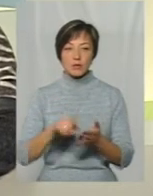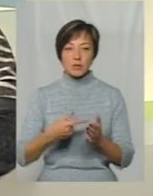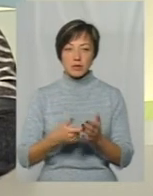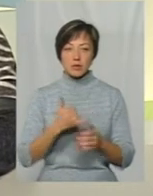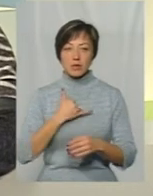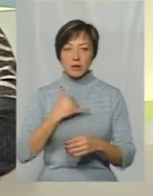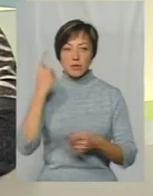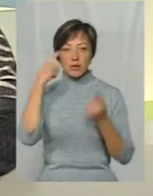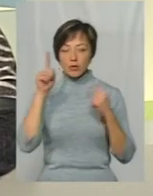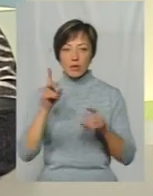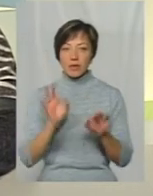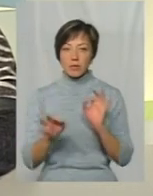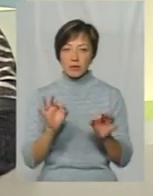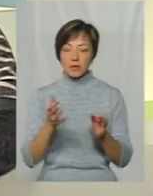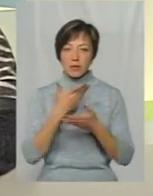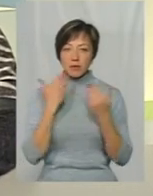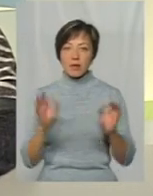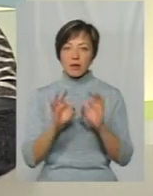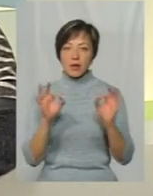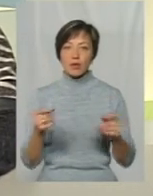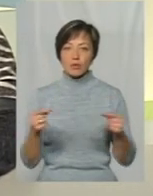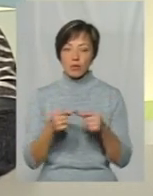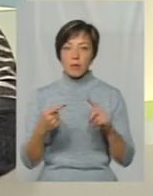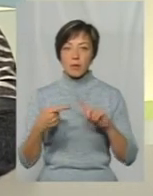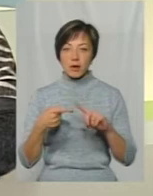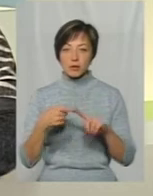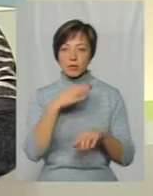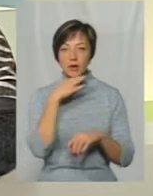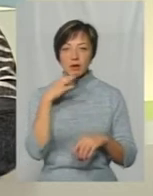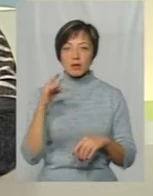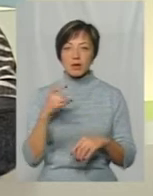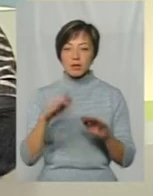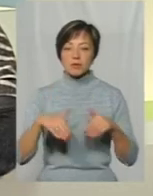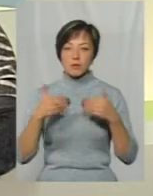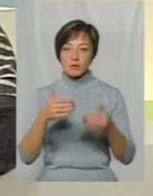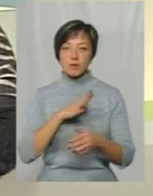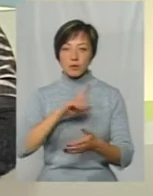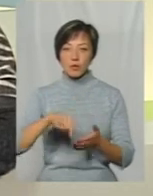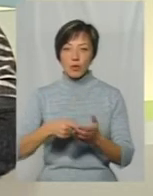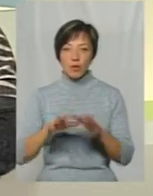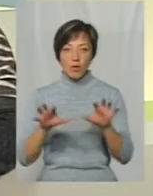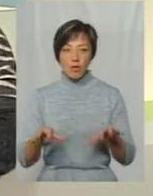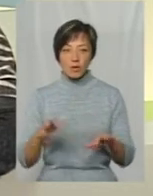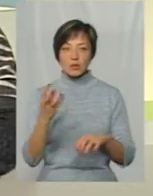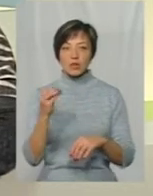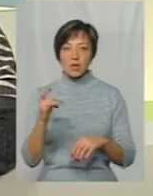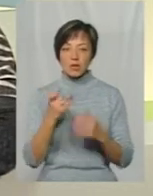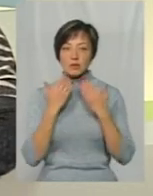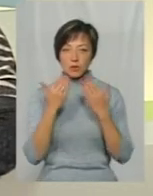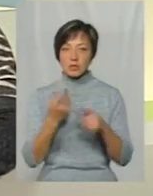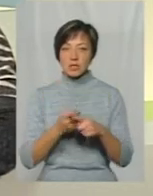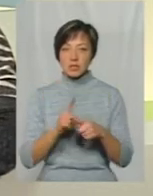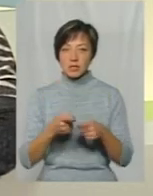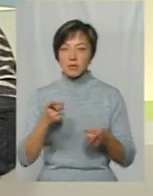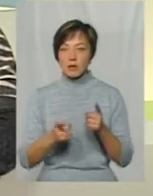приумані, вони необ'єктивні і вони не мають ніякої точності Тому перше, я неоднократно зверталася з цією пропозицією до міського голови, ще раз звернуся, тому що це